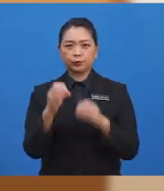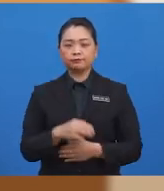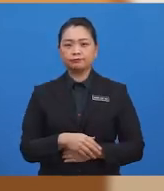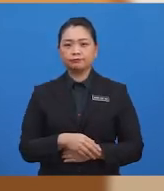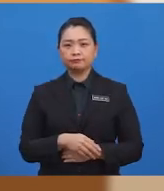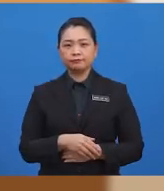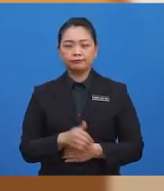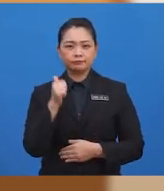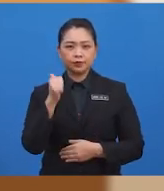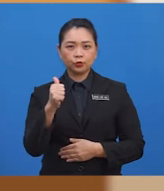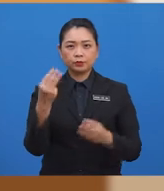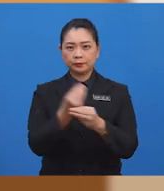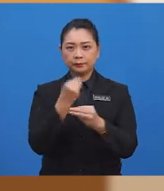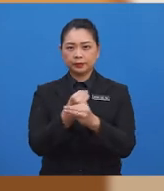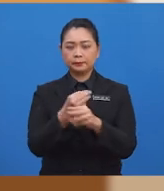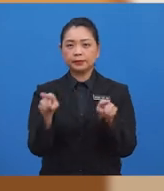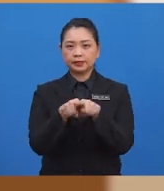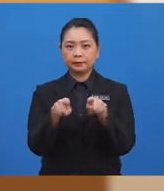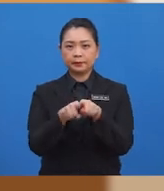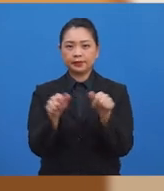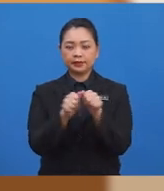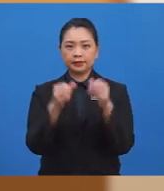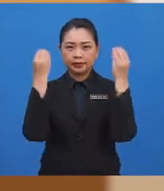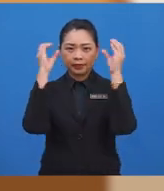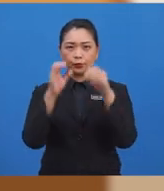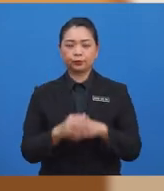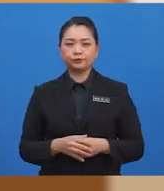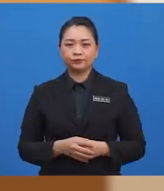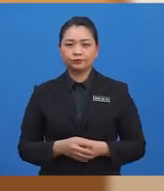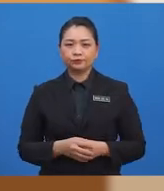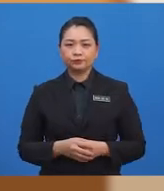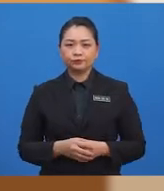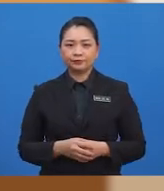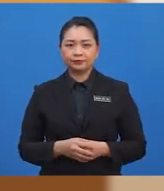Salam hebat matematik bersama cikgu sehari.